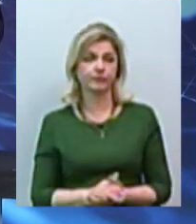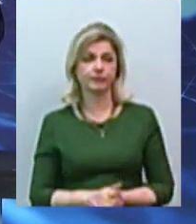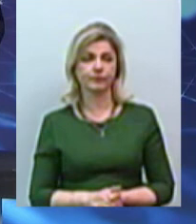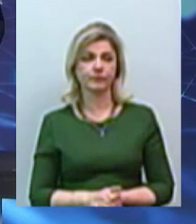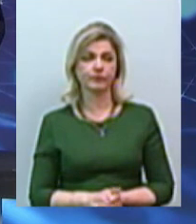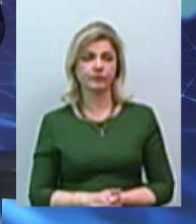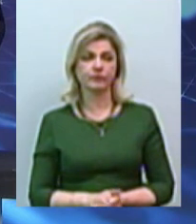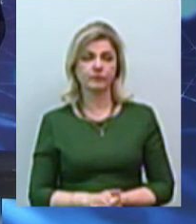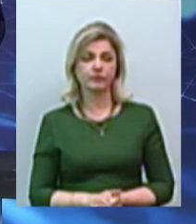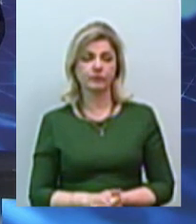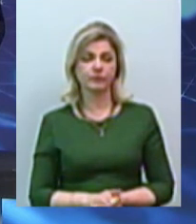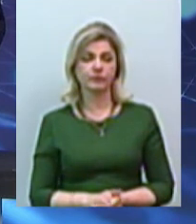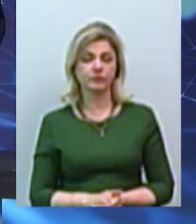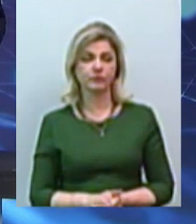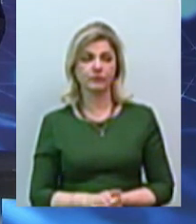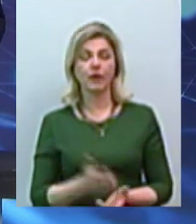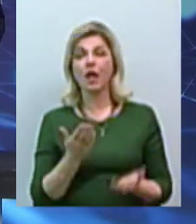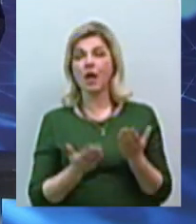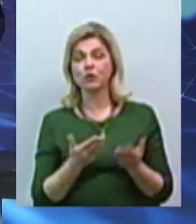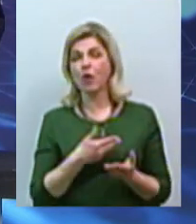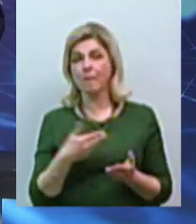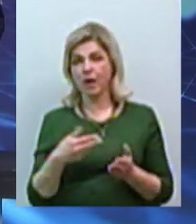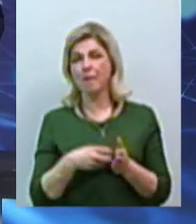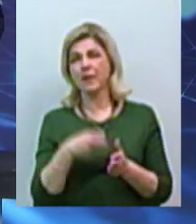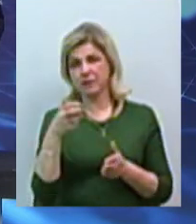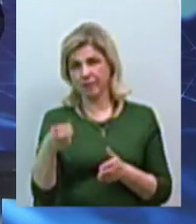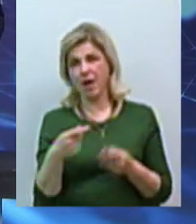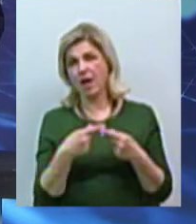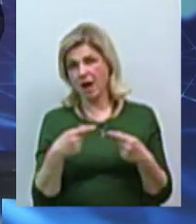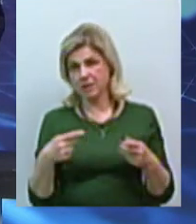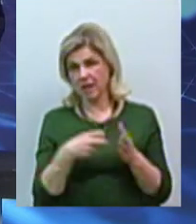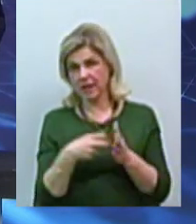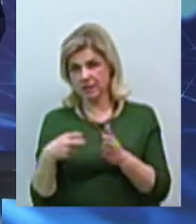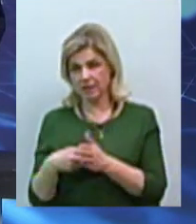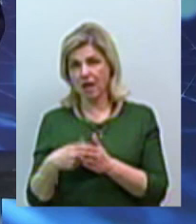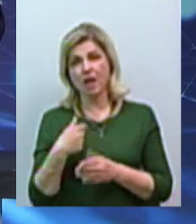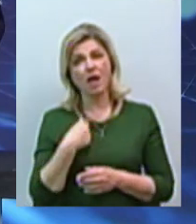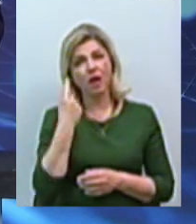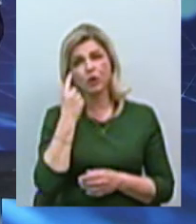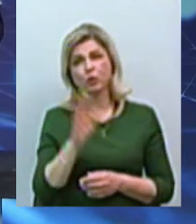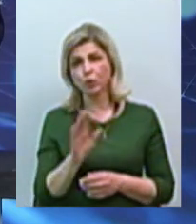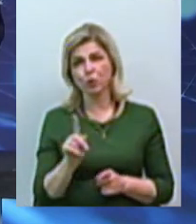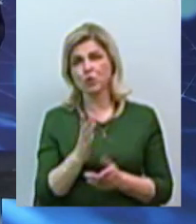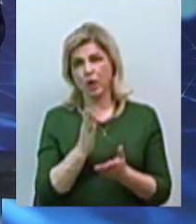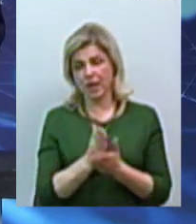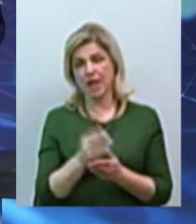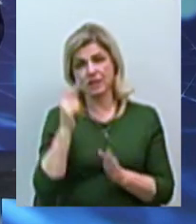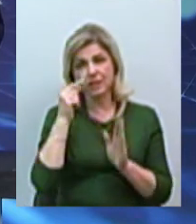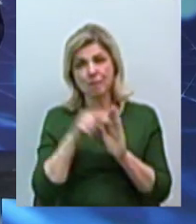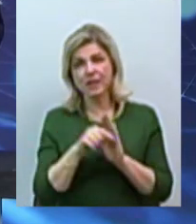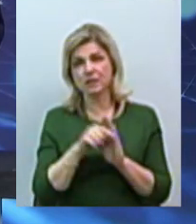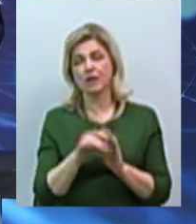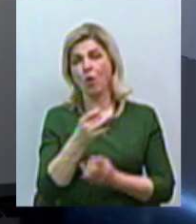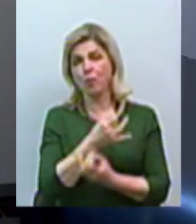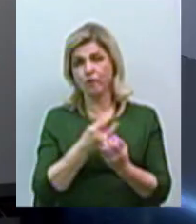якщо ми писали різного рода листи, я не думаю, що має сенс саме це обговорювати, тому що